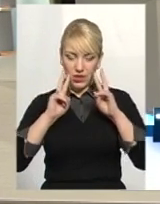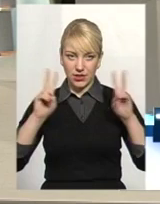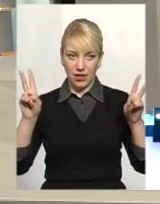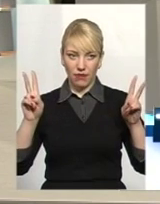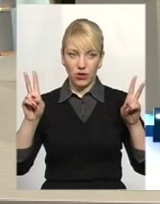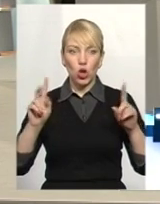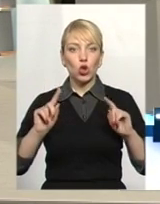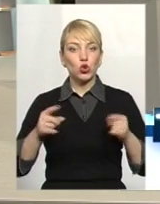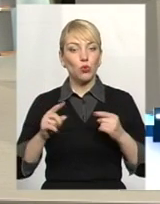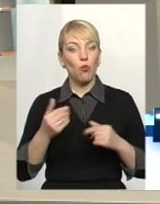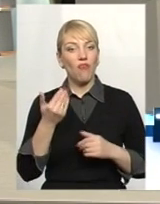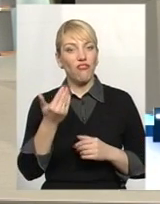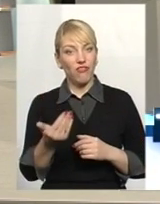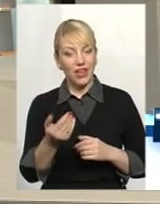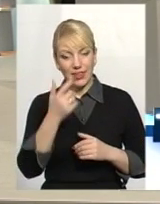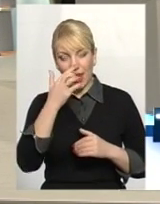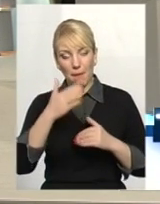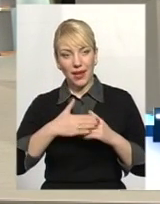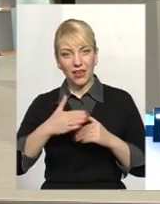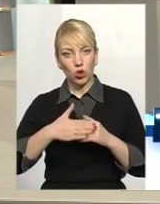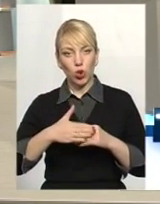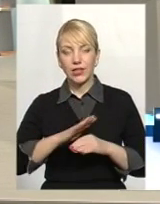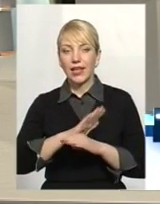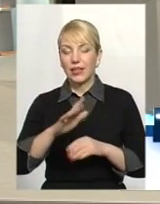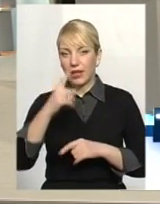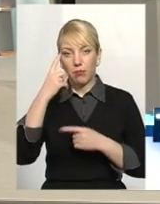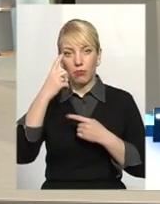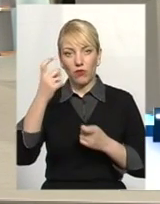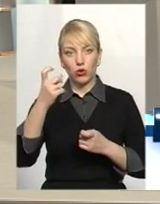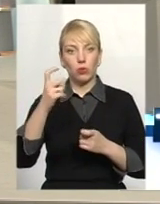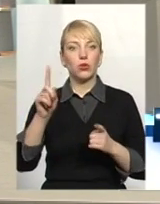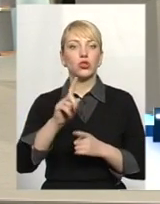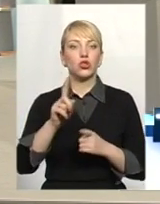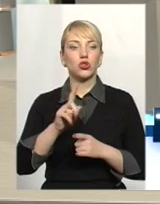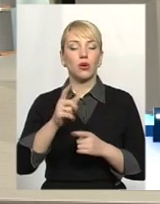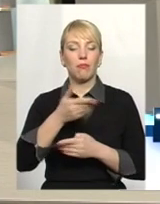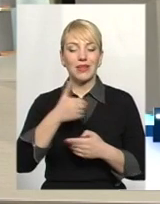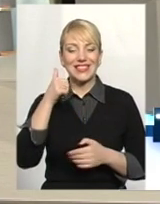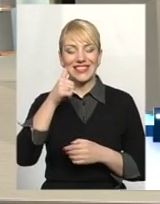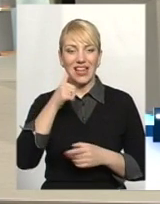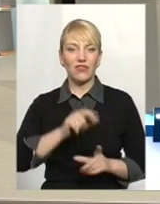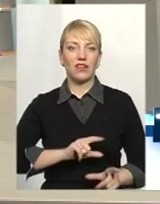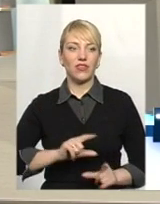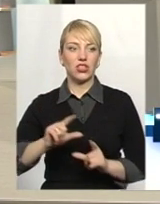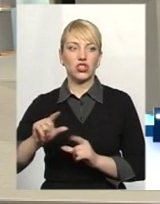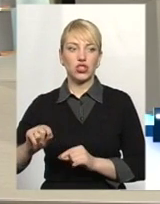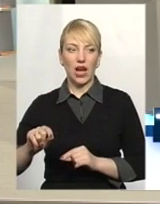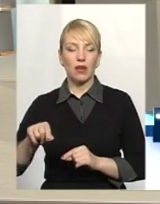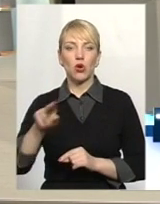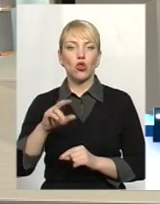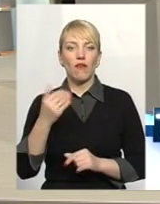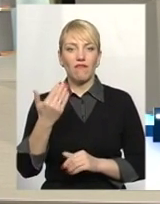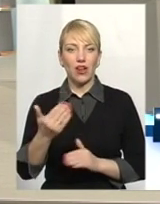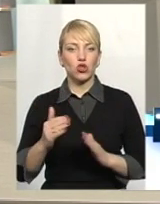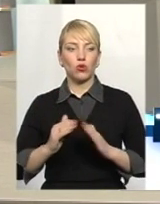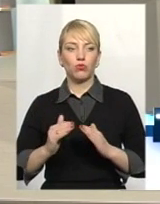Чому ви напередодні не повідомили, що ми завтра виїжджаємо до вашого